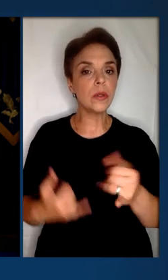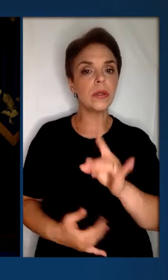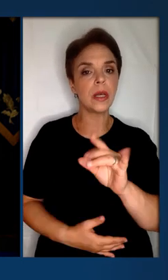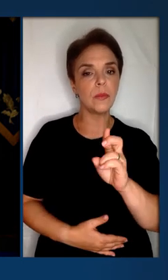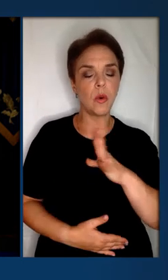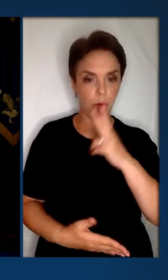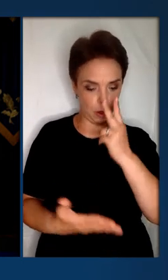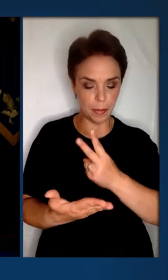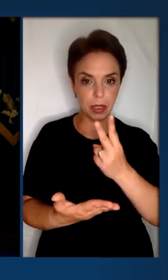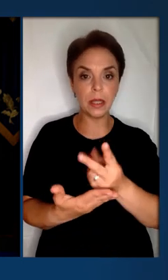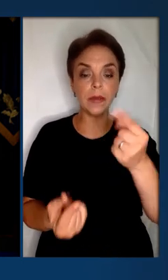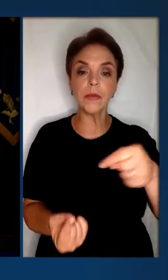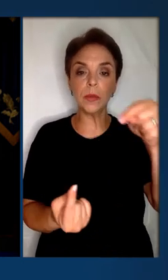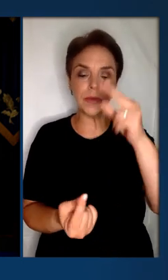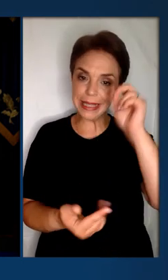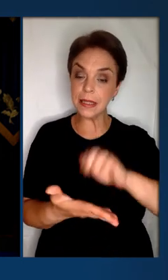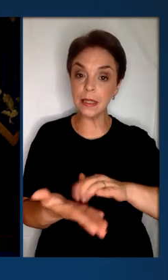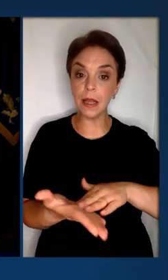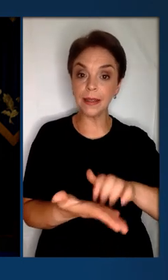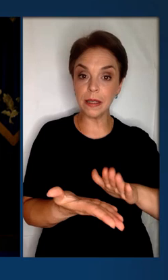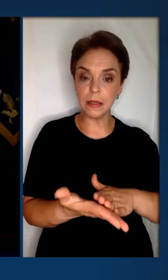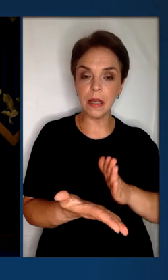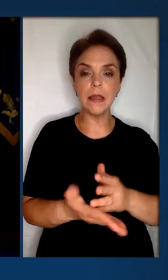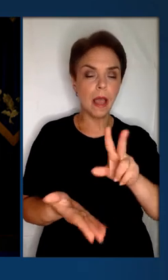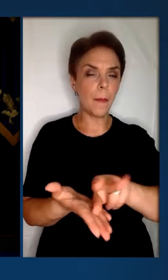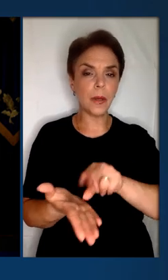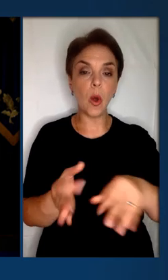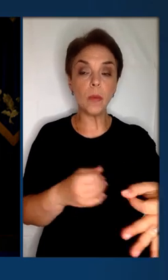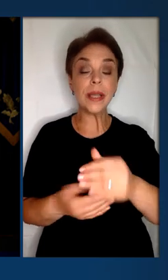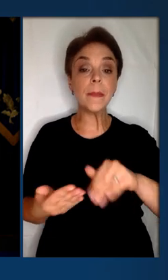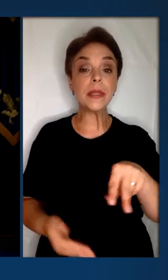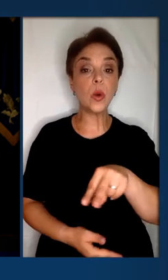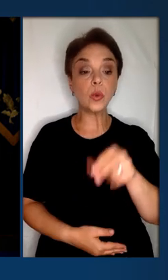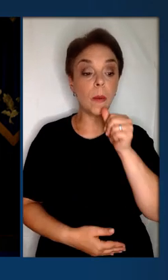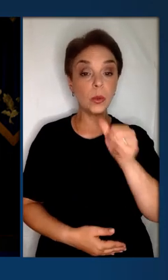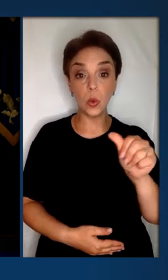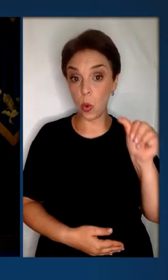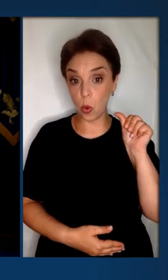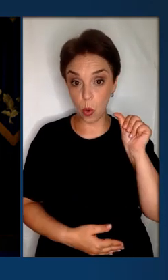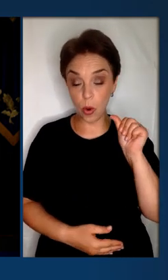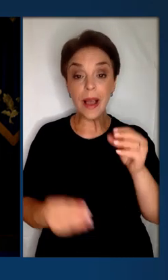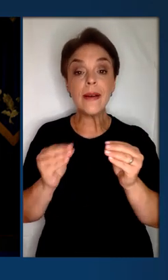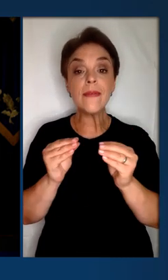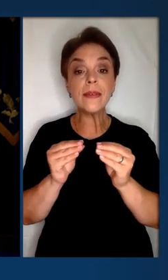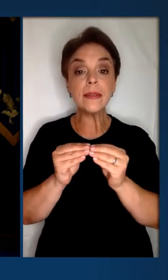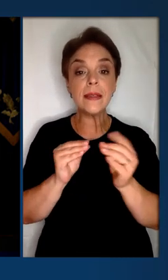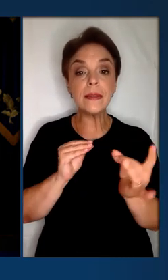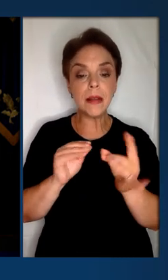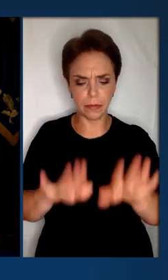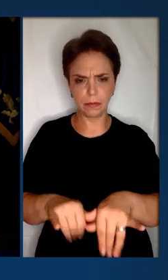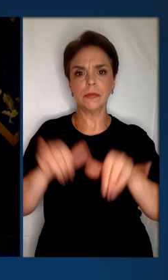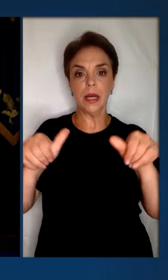Сьогодні на РНБУ була представлена відповідна статистика. Є приклади областей, де після лютого минулого року в